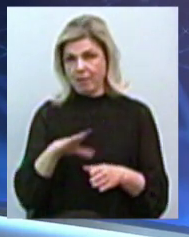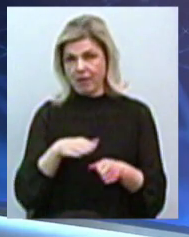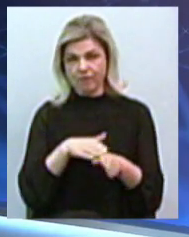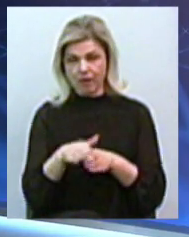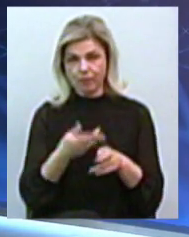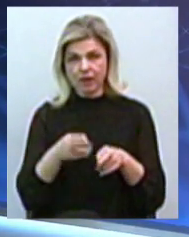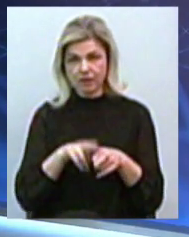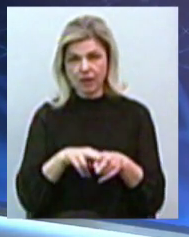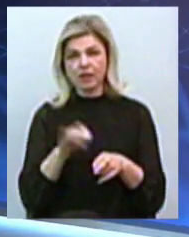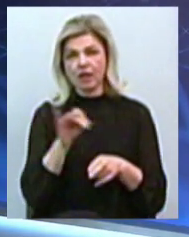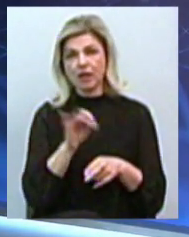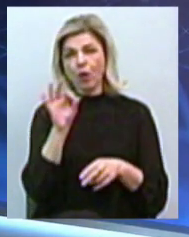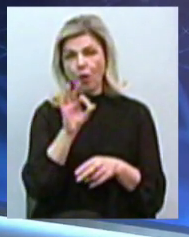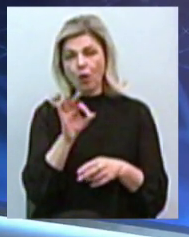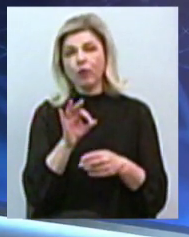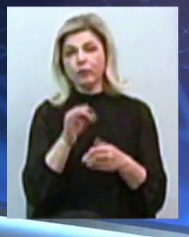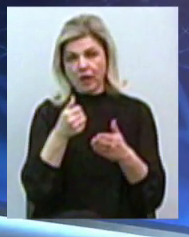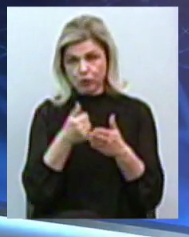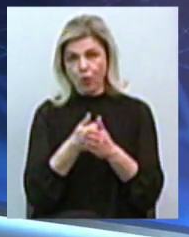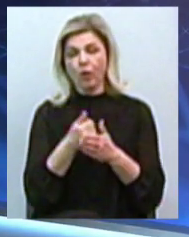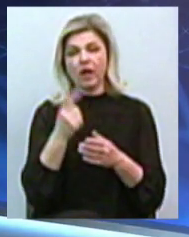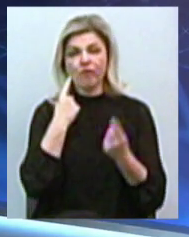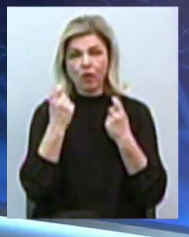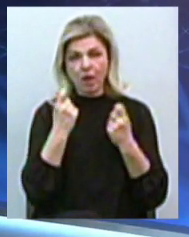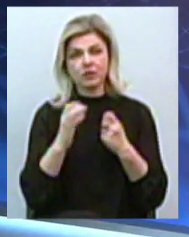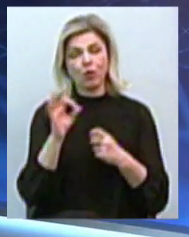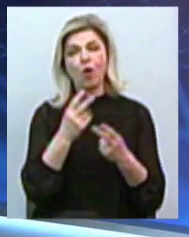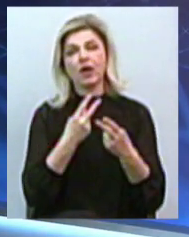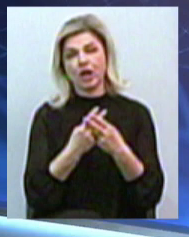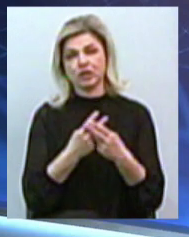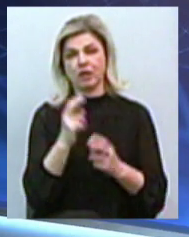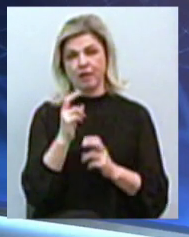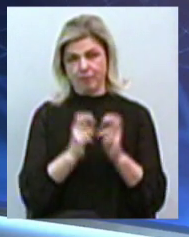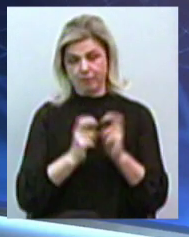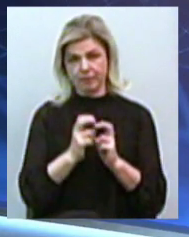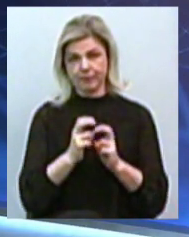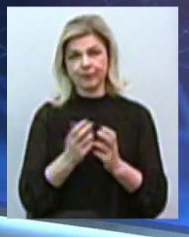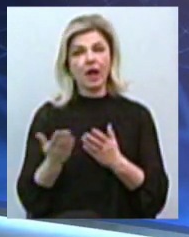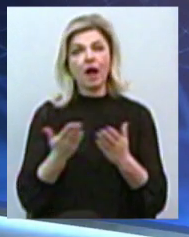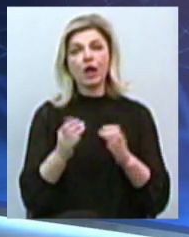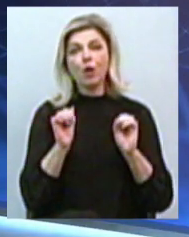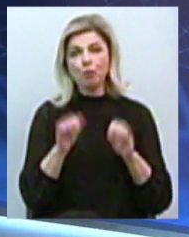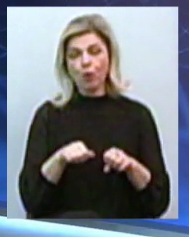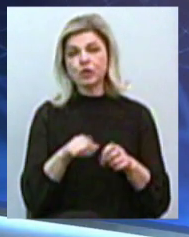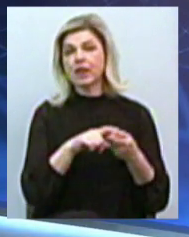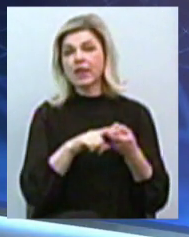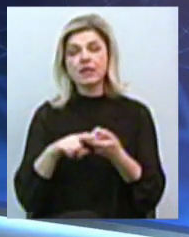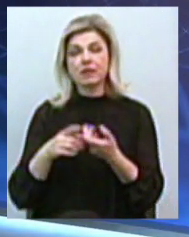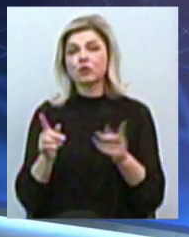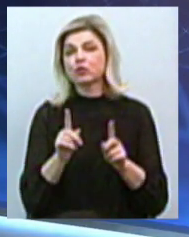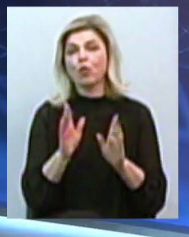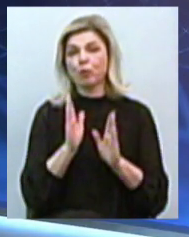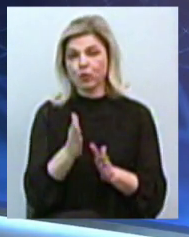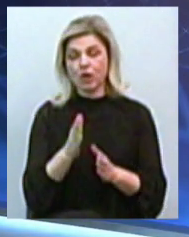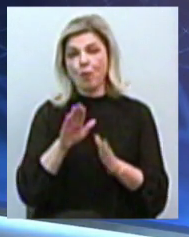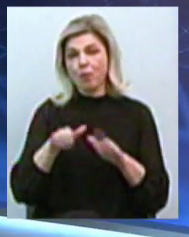інформації про арешт майна заводу. Отже, про те, до яких наслідків може призвести арешт майна заводу «Океан». Кому